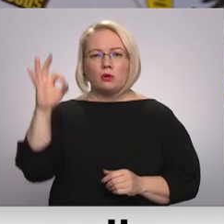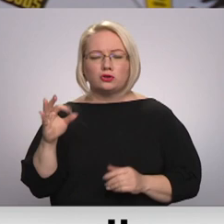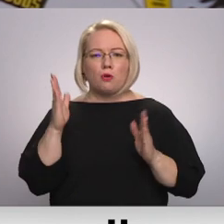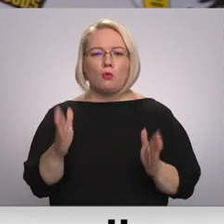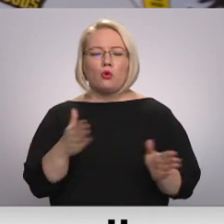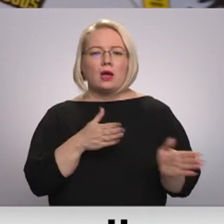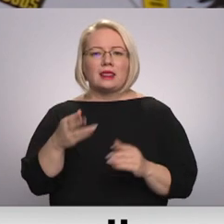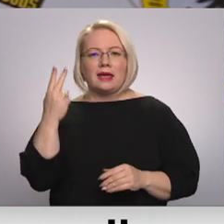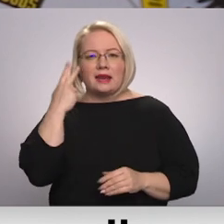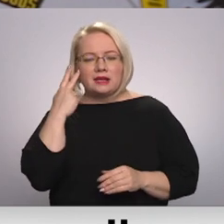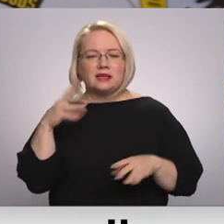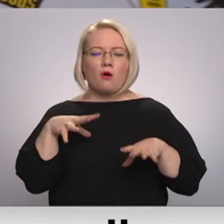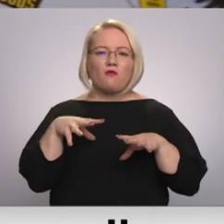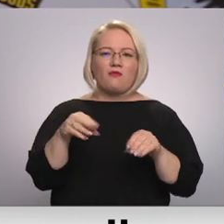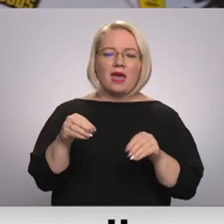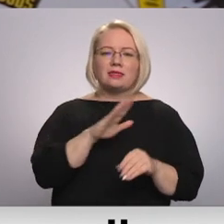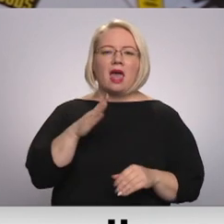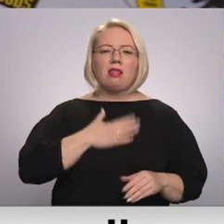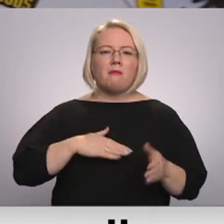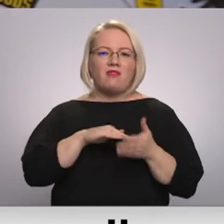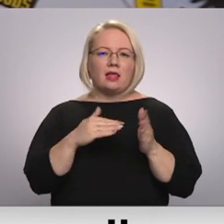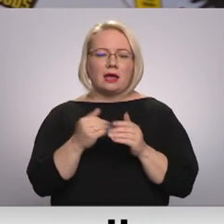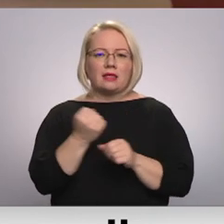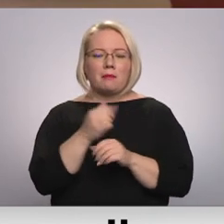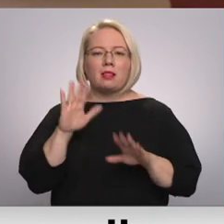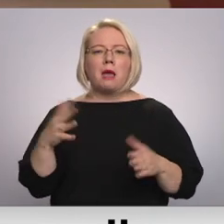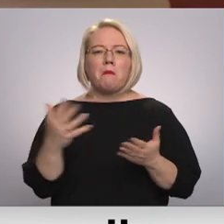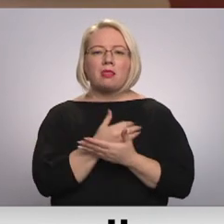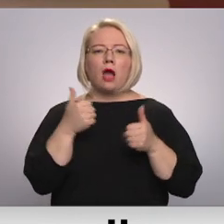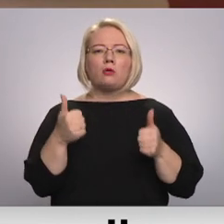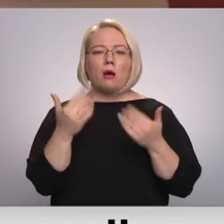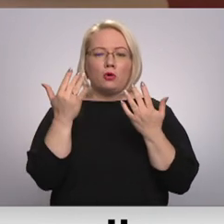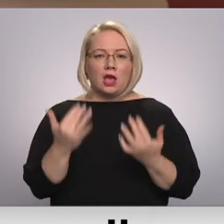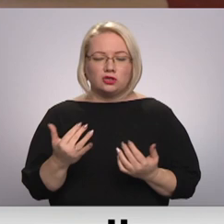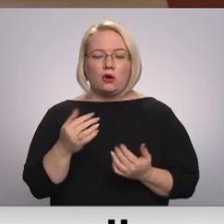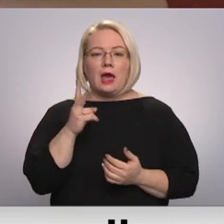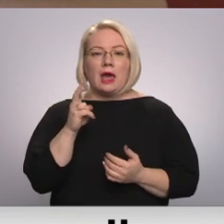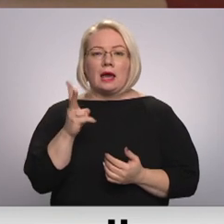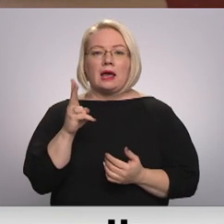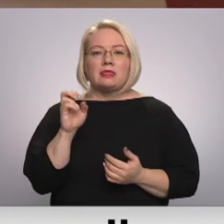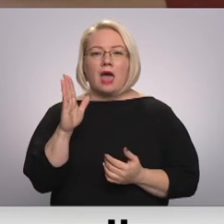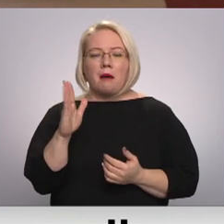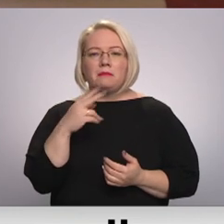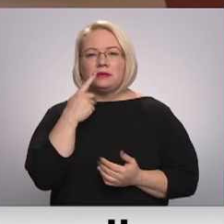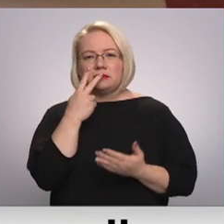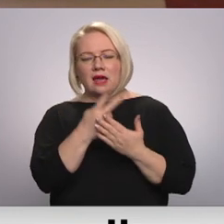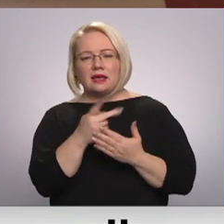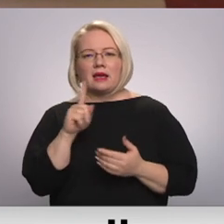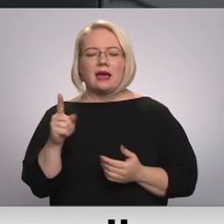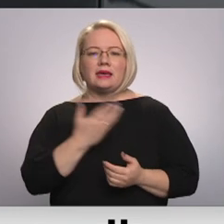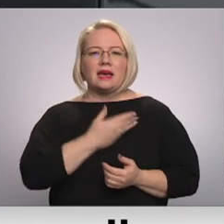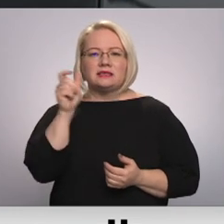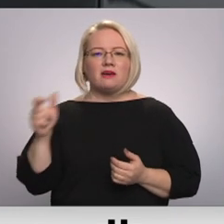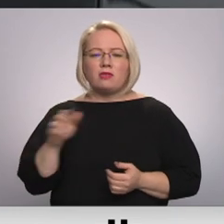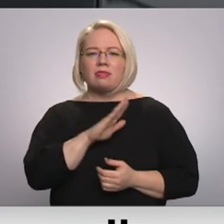Un veikt nelabvēlīgas darbības, sev labvēlīga rezultāta panākšanai. Knabi novērojas, ka iedzīvotāji neiecietība pret korupciju ik gadu